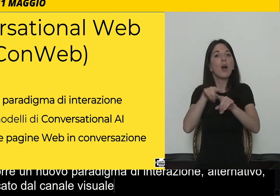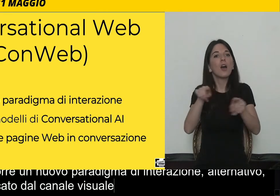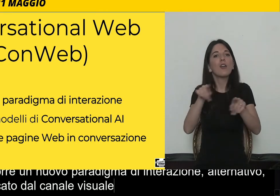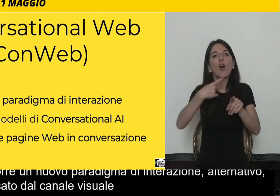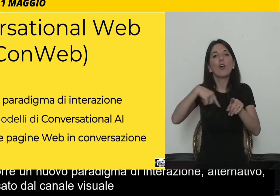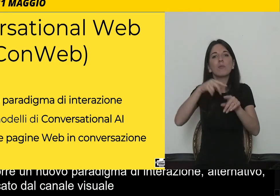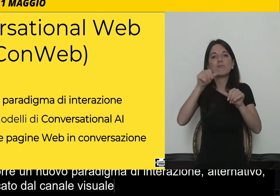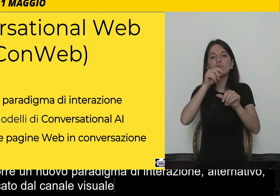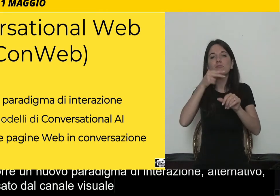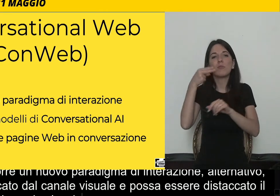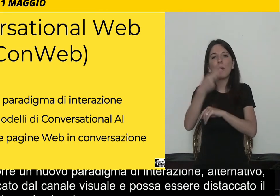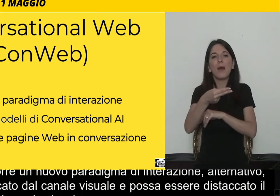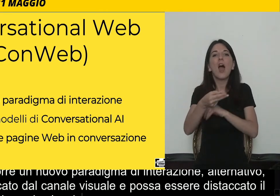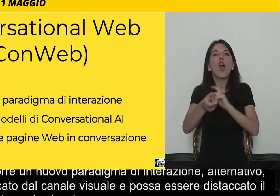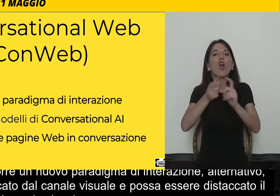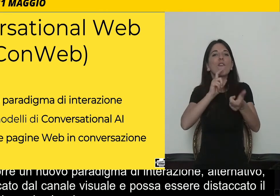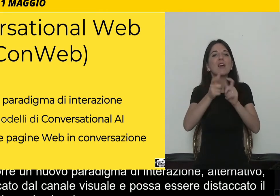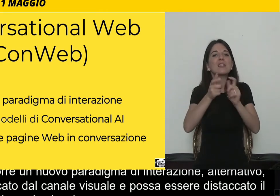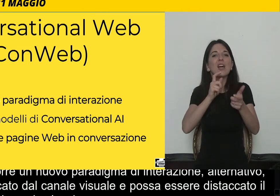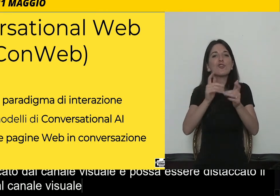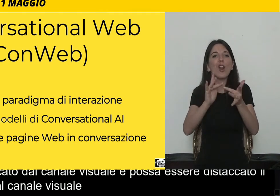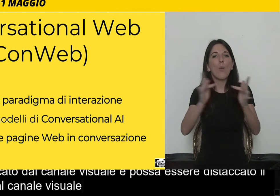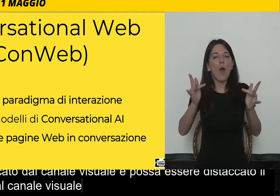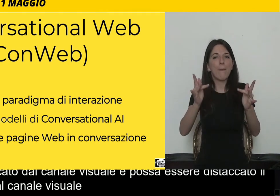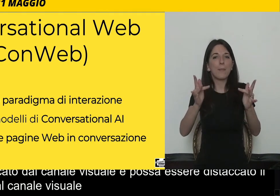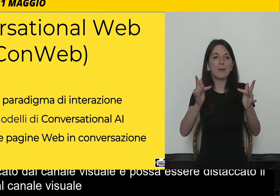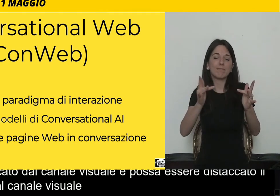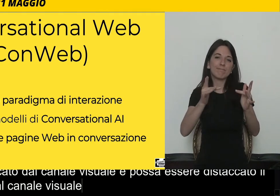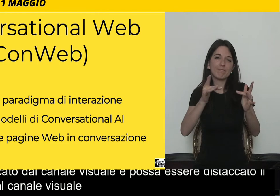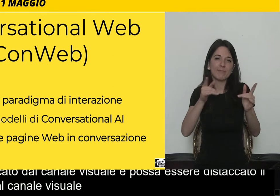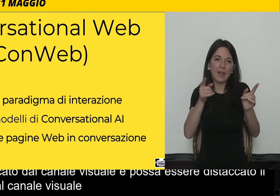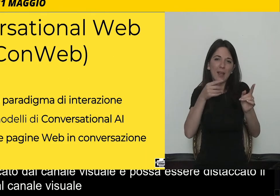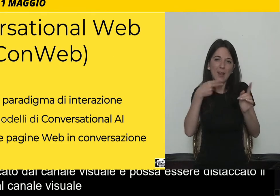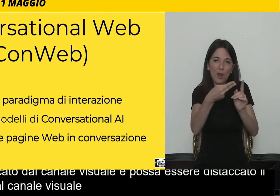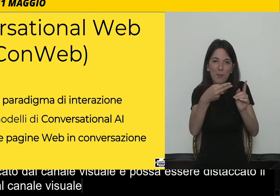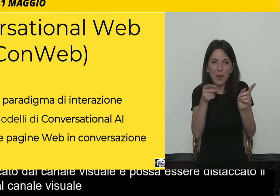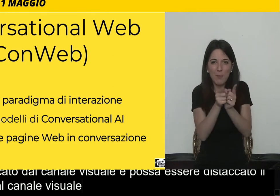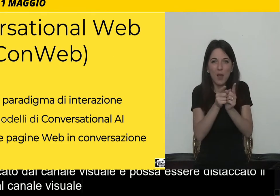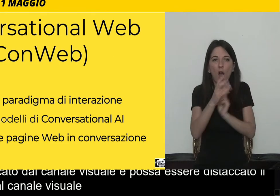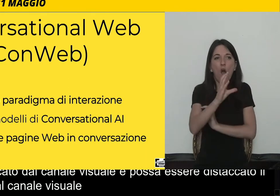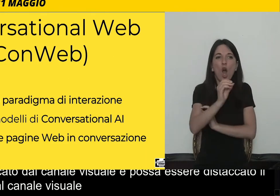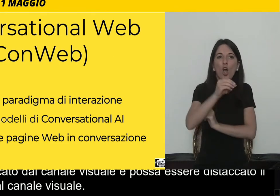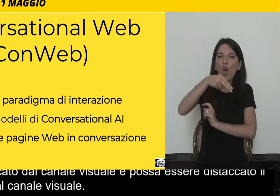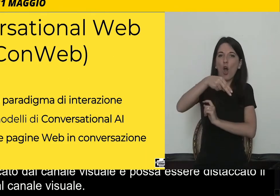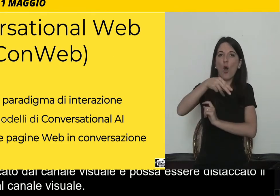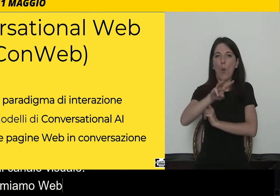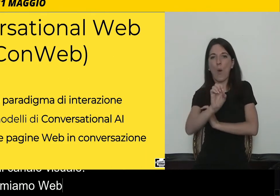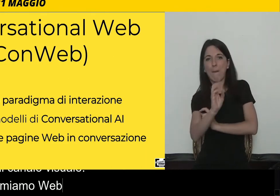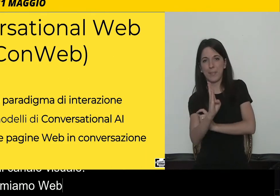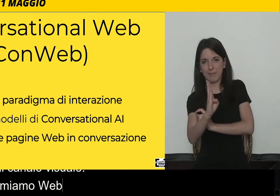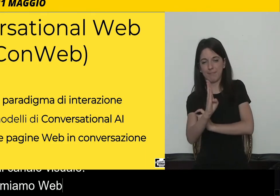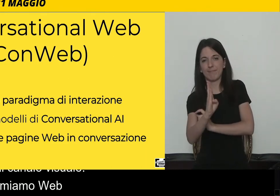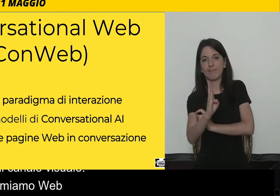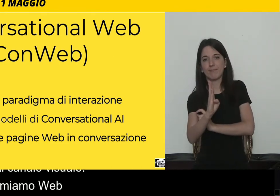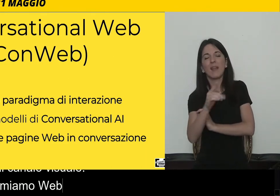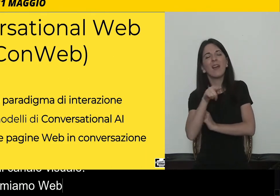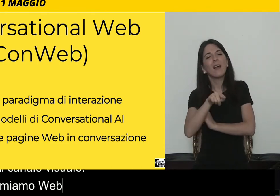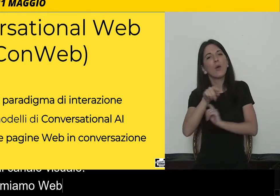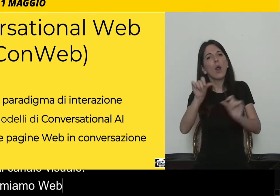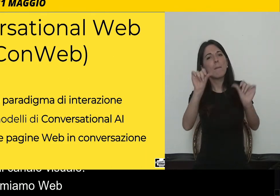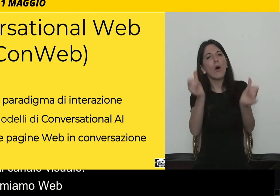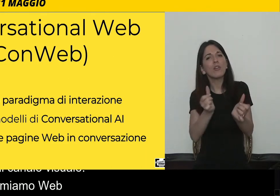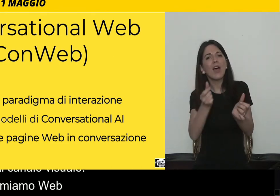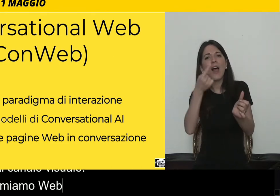chiamiamo conversational web, che in modo abbreviato chiamiamo in realtà con web, che appunto è un paradigma che vuole